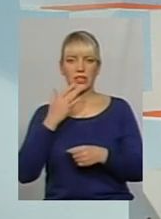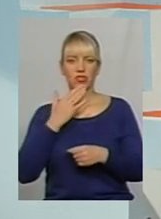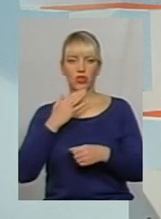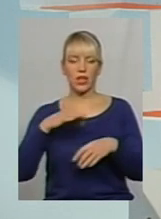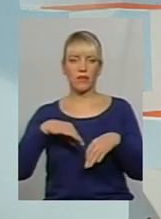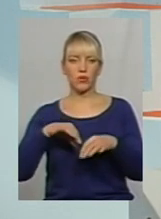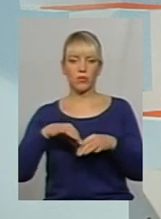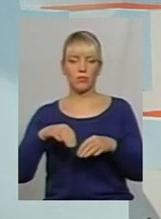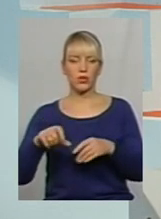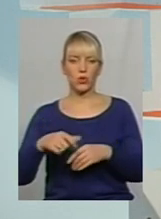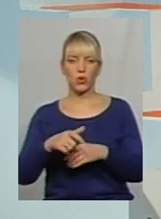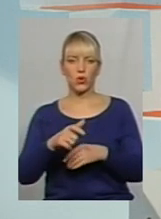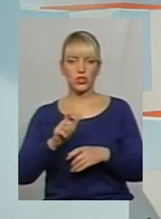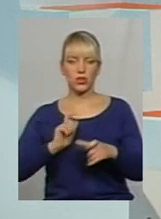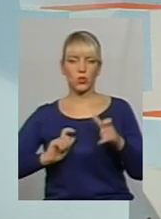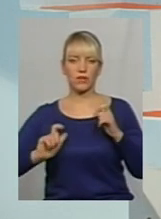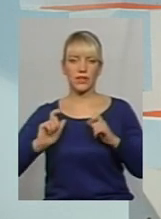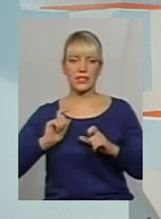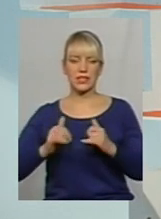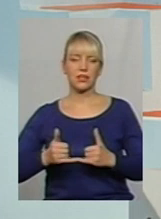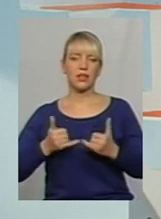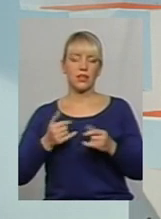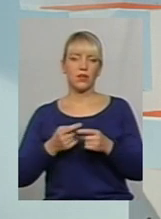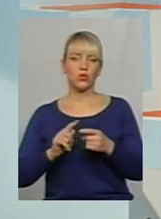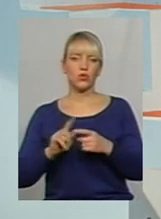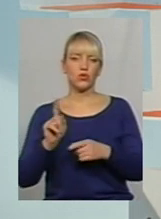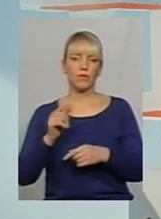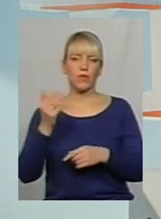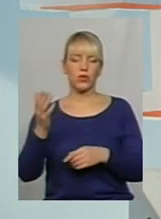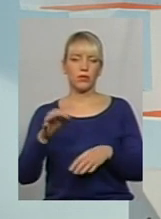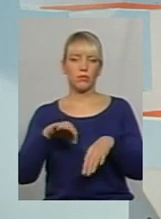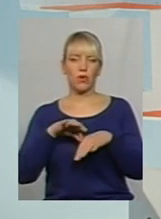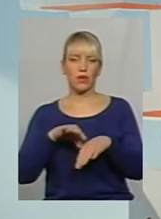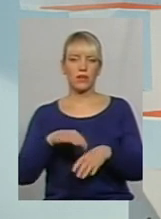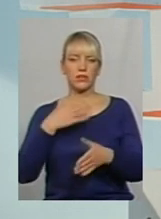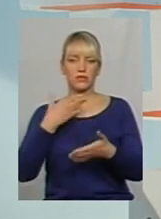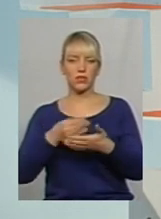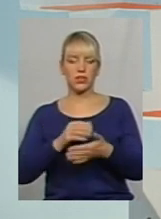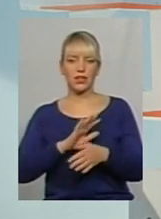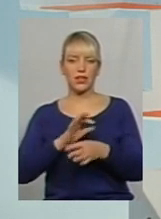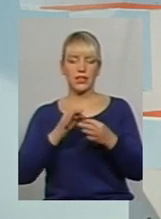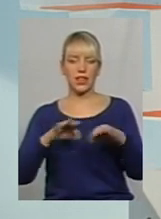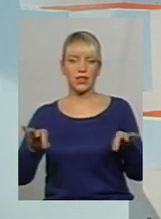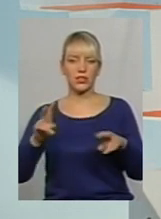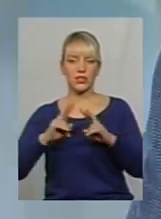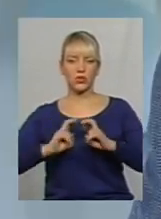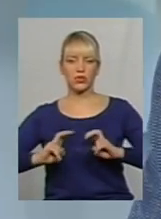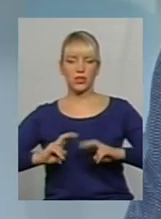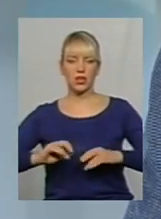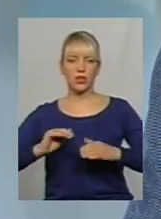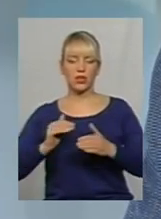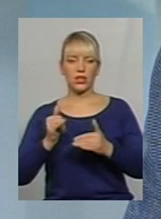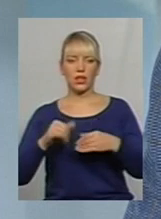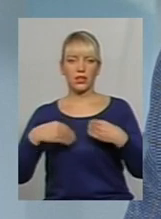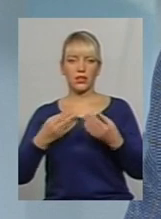автомобільний дорожний університет, для того, щоб вони провели своє незалежне дослідження і